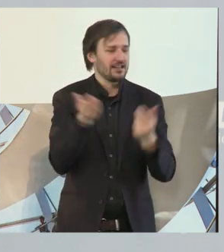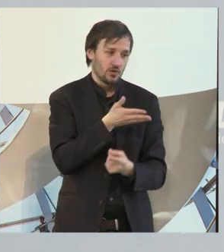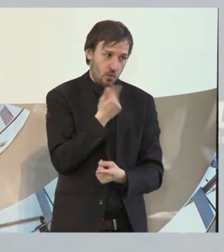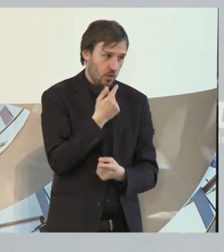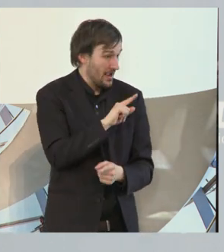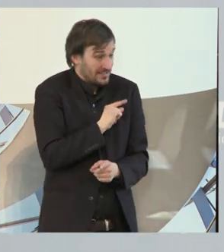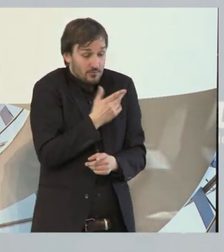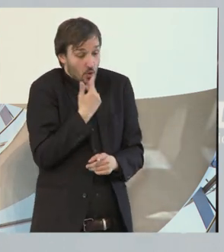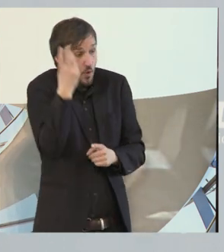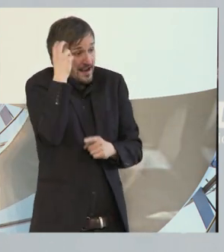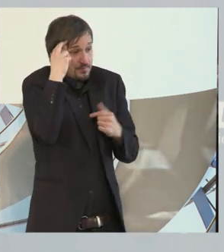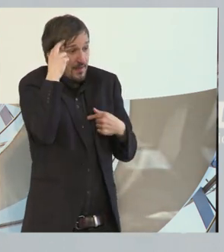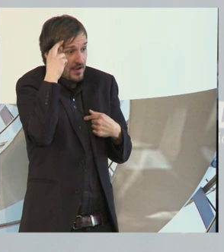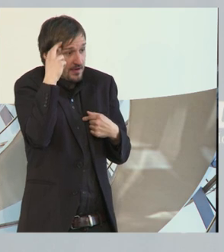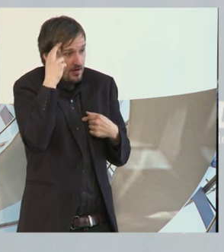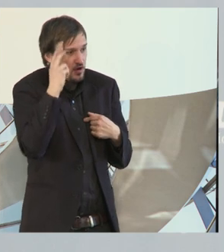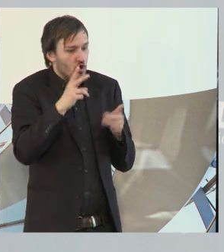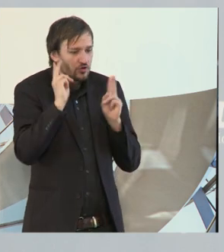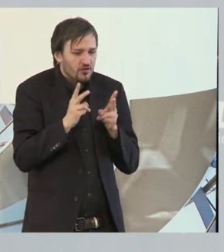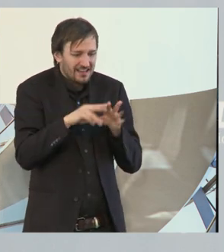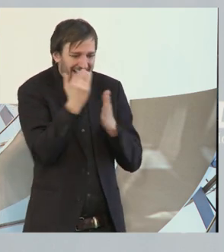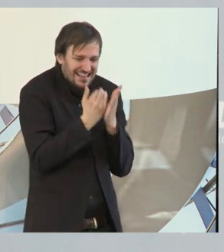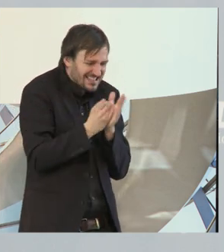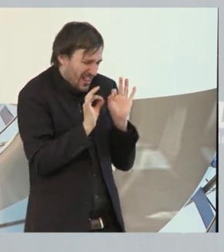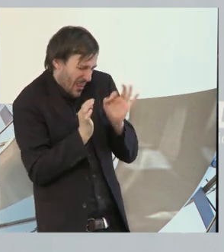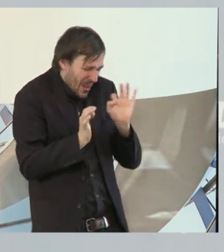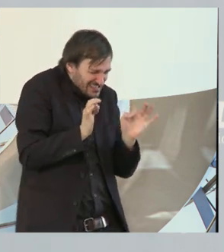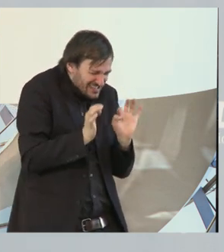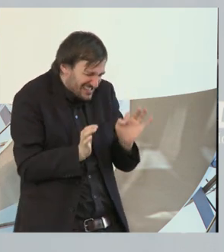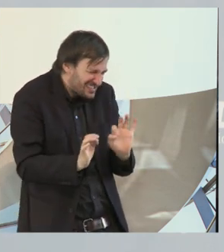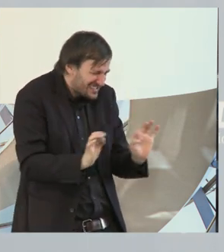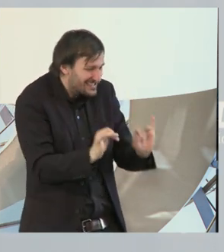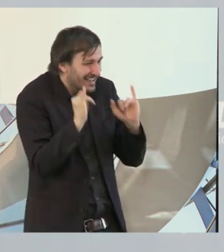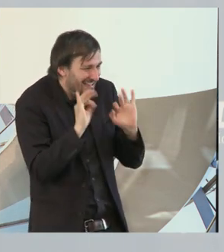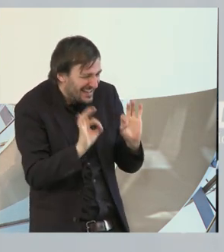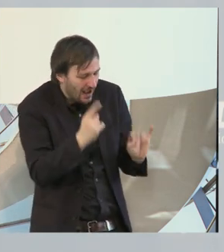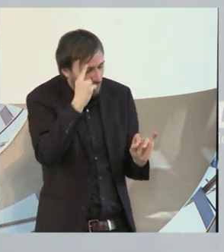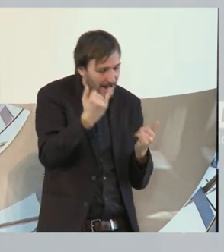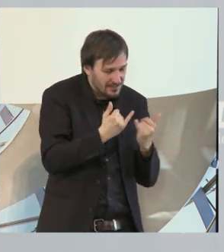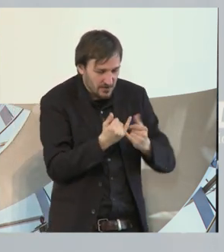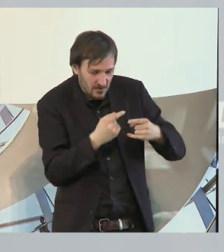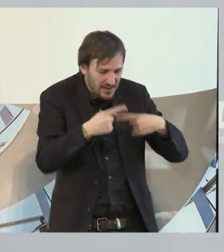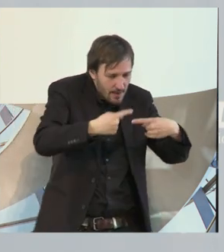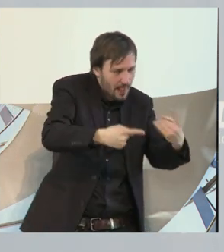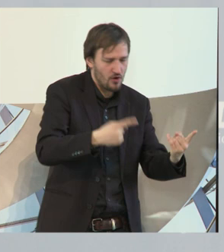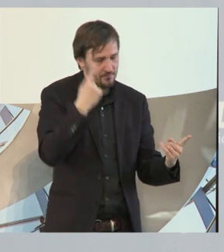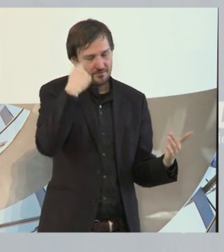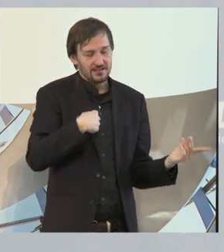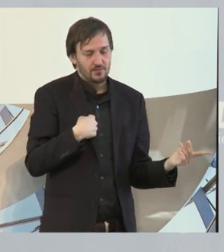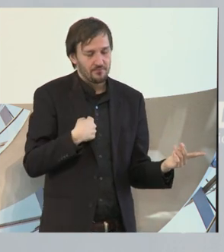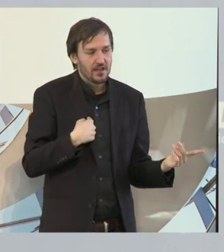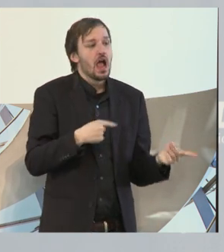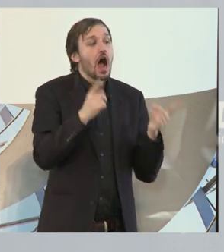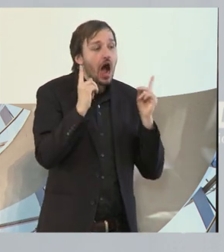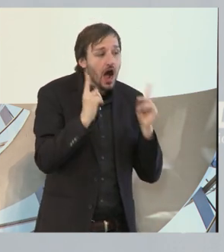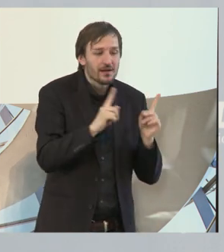nicht zu den Experten, die jede Verästelung im Gesetzgebungsverfahren nachzeichnen können. Ich will Ihnen aber sagen, dass ich